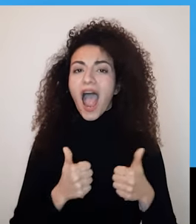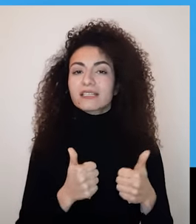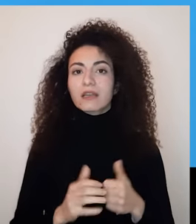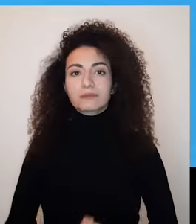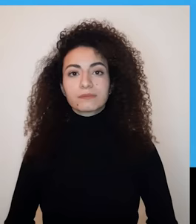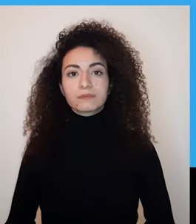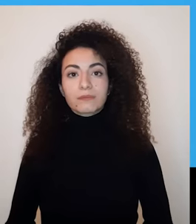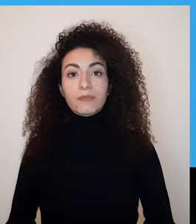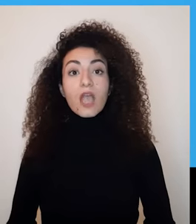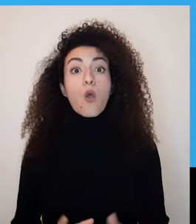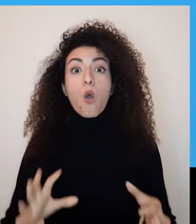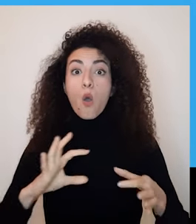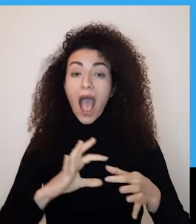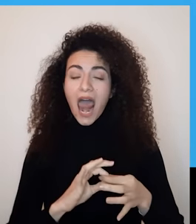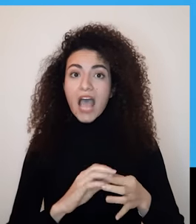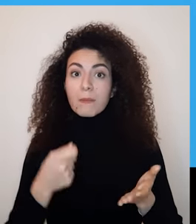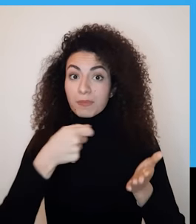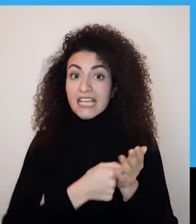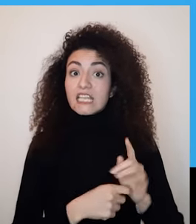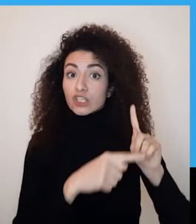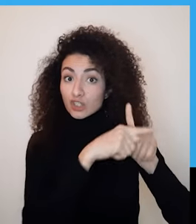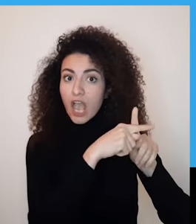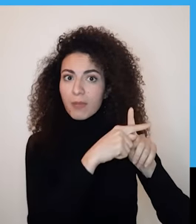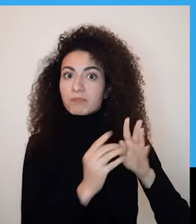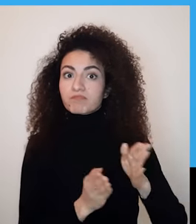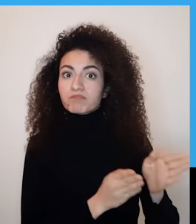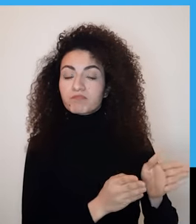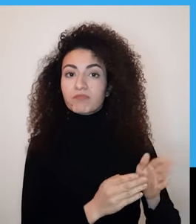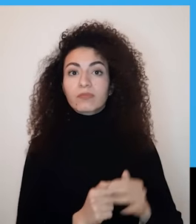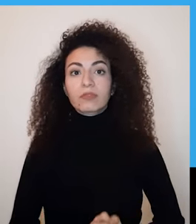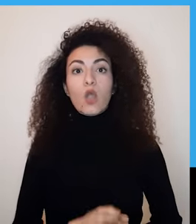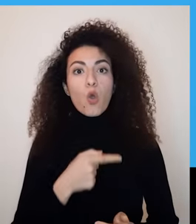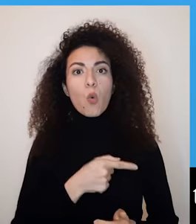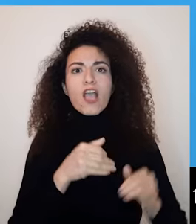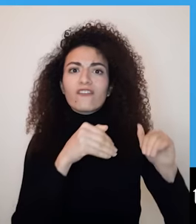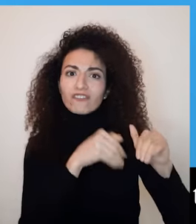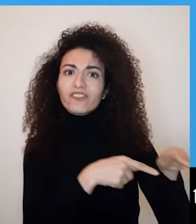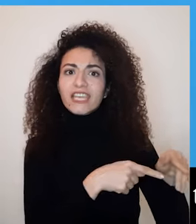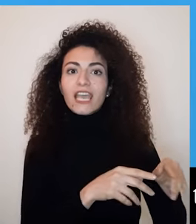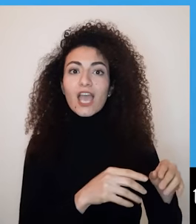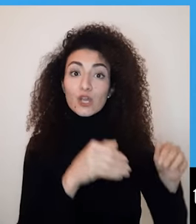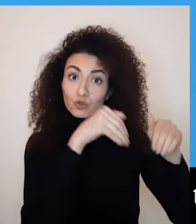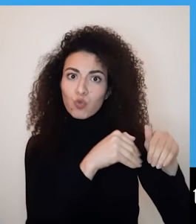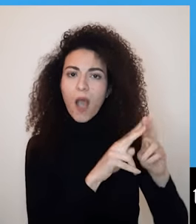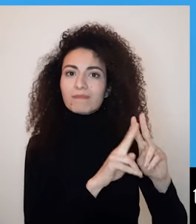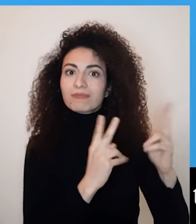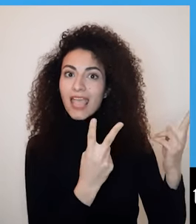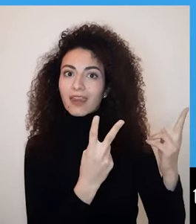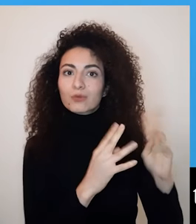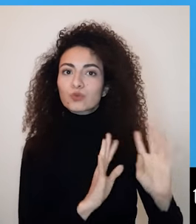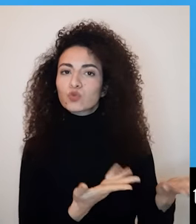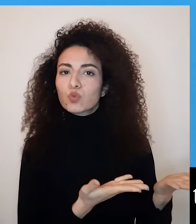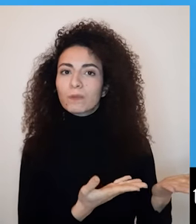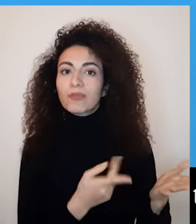صحة أما عن العلاقات ذات التأثير الإيجابي أي النوع الثاني من العلاقات فبيحتوي على نوعين من العلاقات